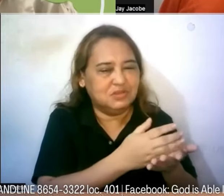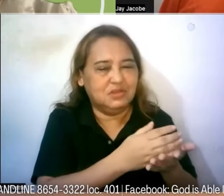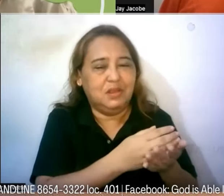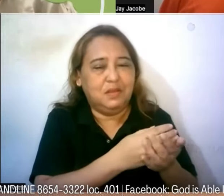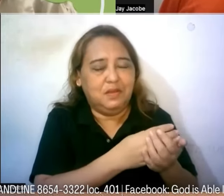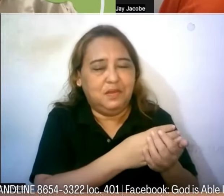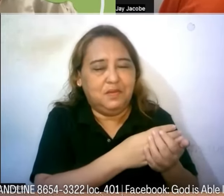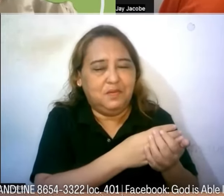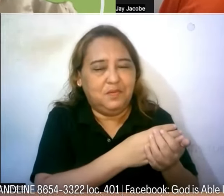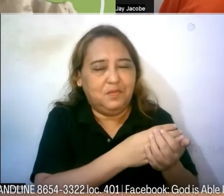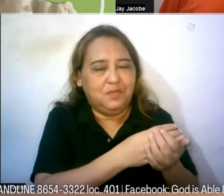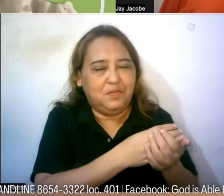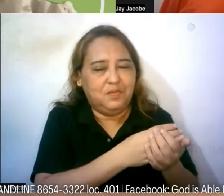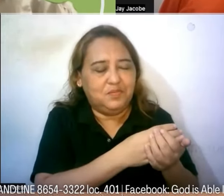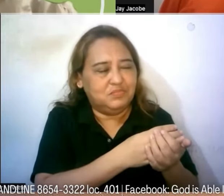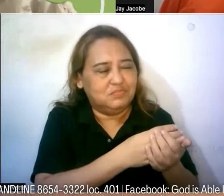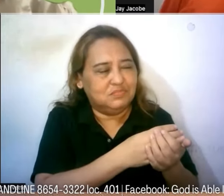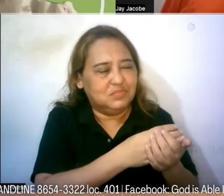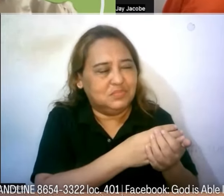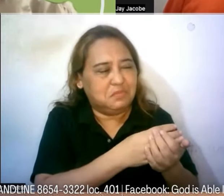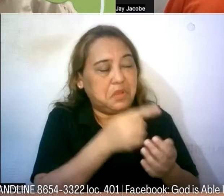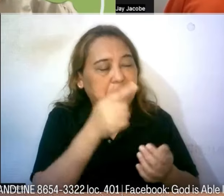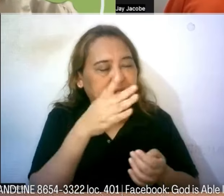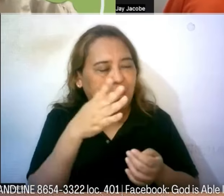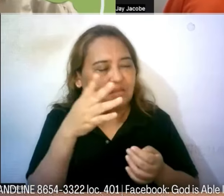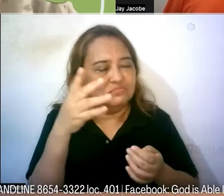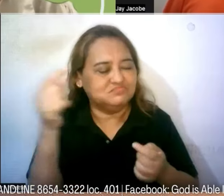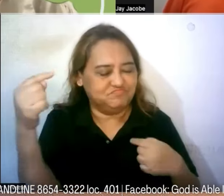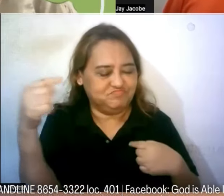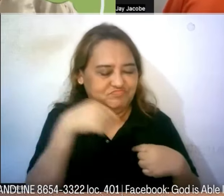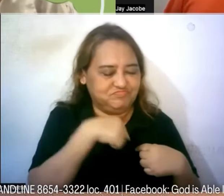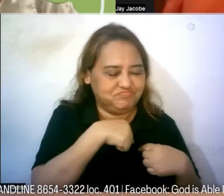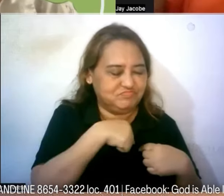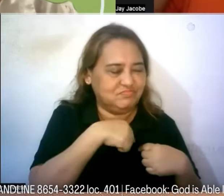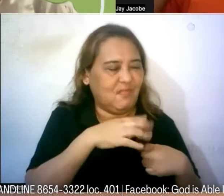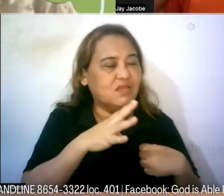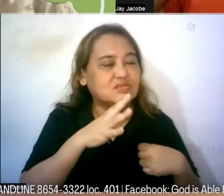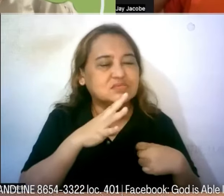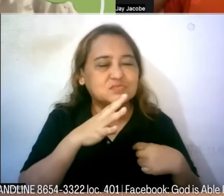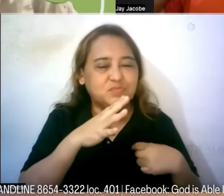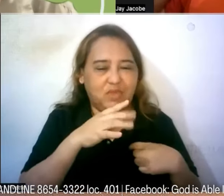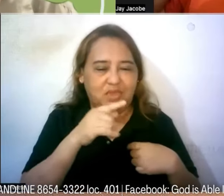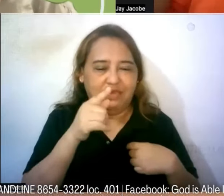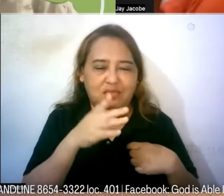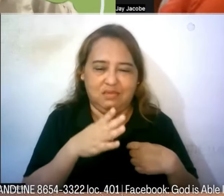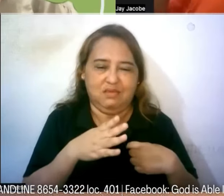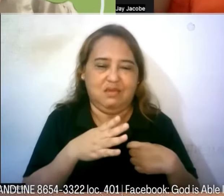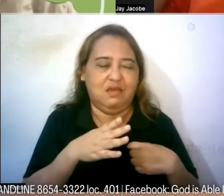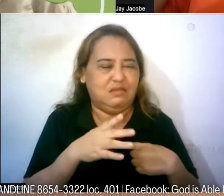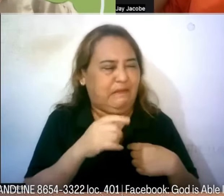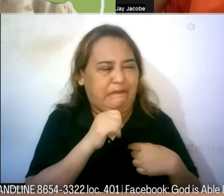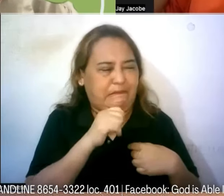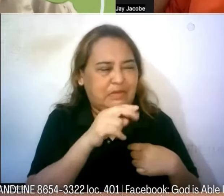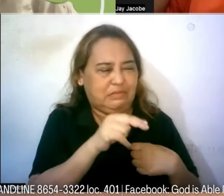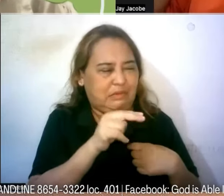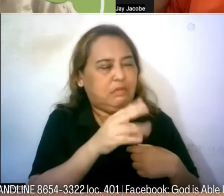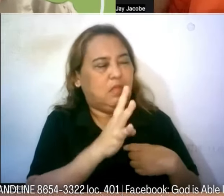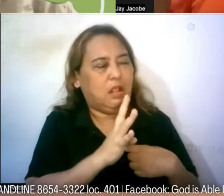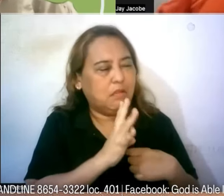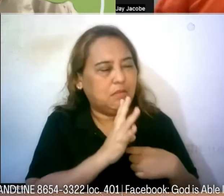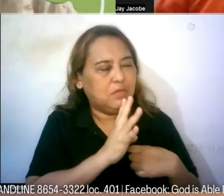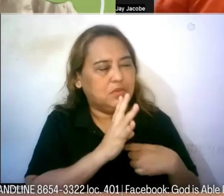lamang kasi doon nangungusap na po ang Diyos kahit wala pa tayong binibitawang salita minsan nga hindi na natin kailangan magsalitaho na magsalita